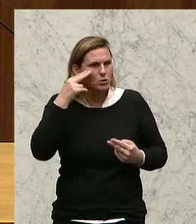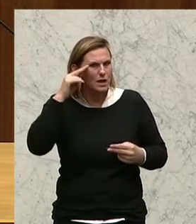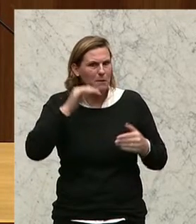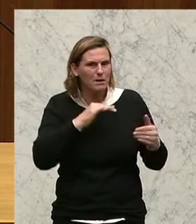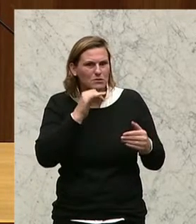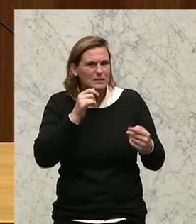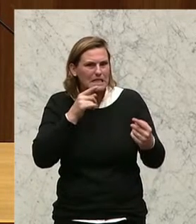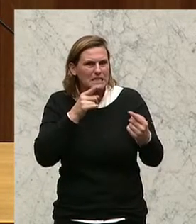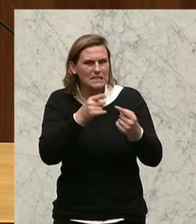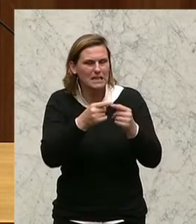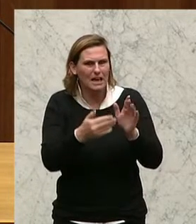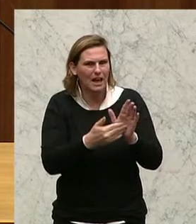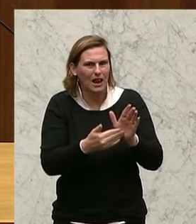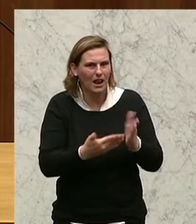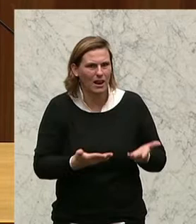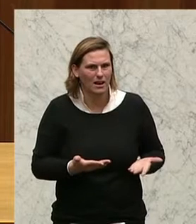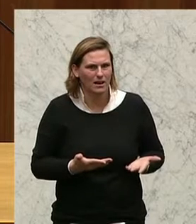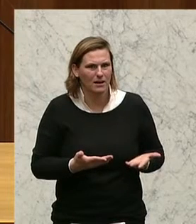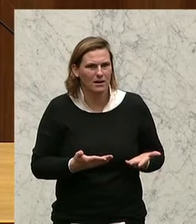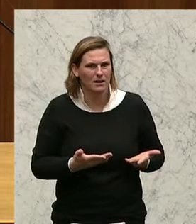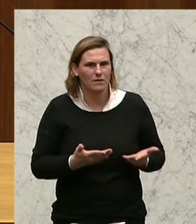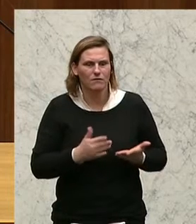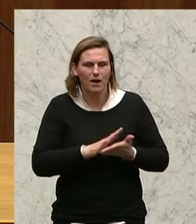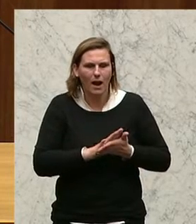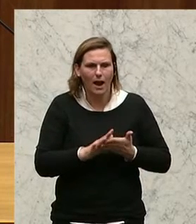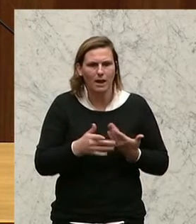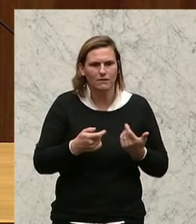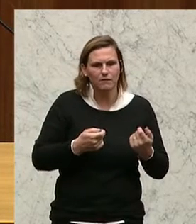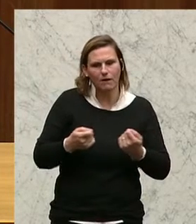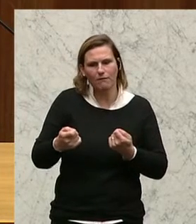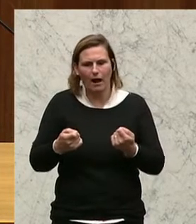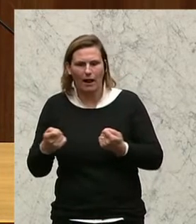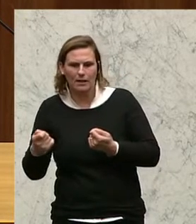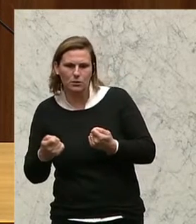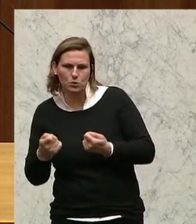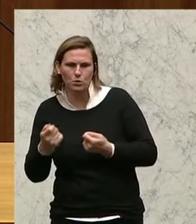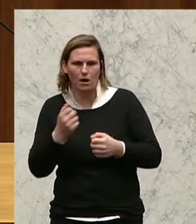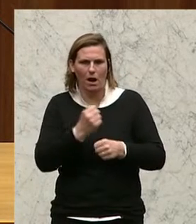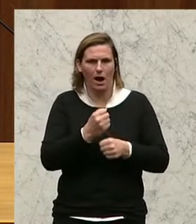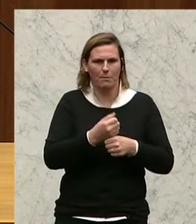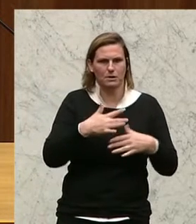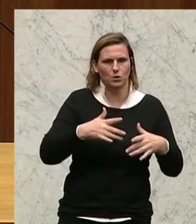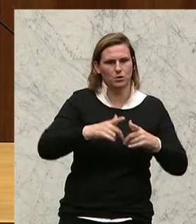Sie hierher geben. Das ist doch nichts anderes als eine reine Verwaltung der Arbeitslosigkeit in diesem Land.